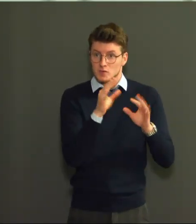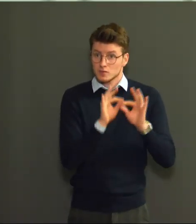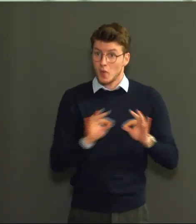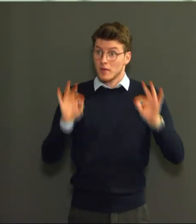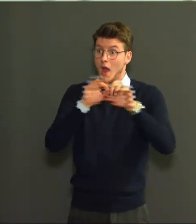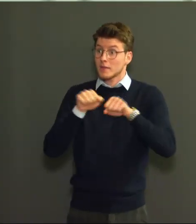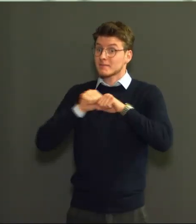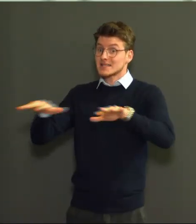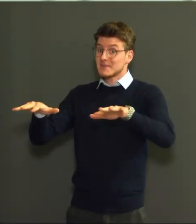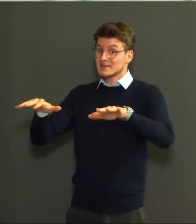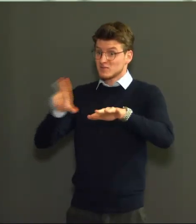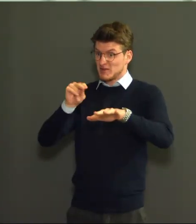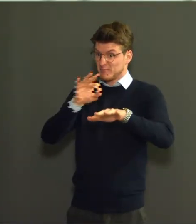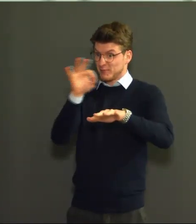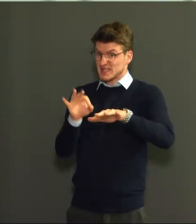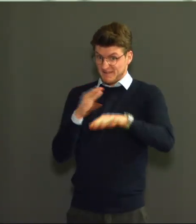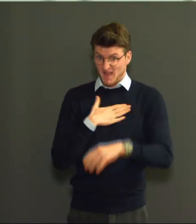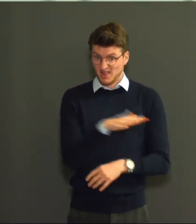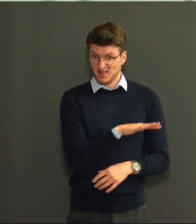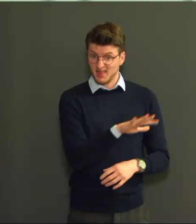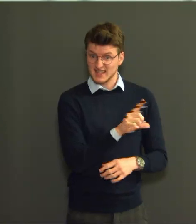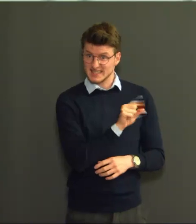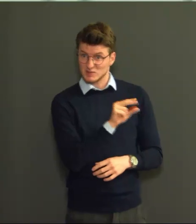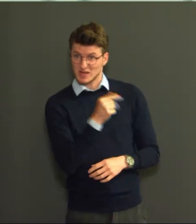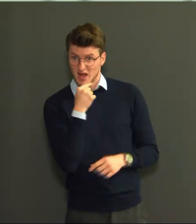van alle nieuwe vastgestelde besmettingen.